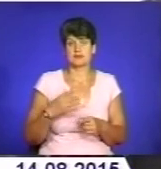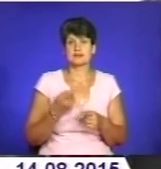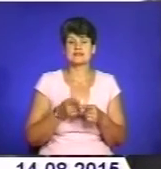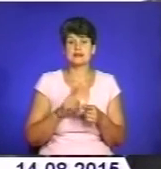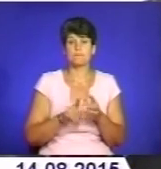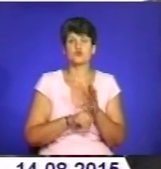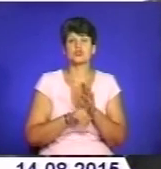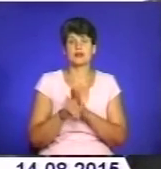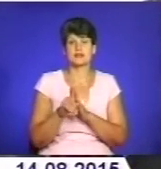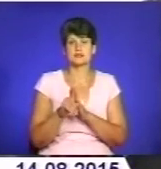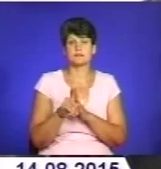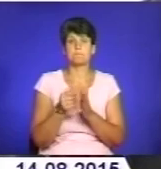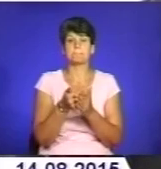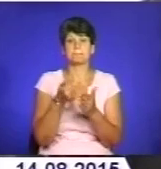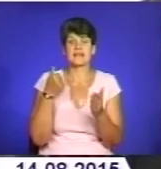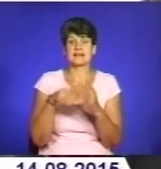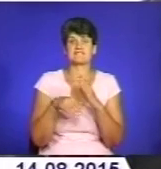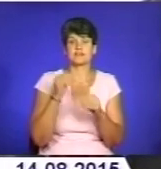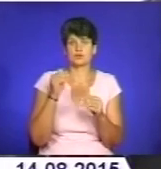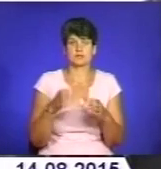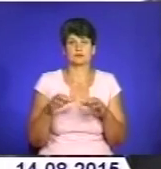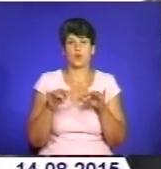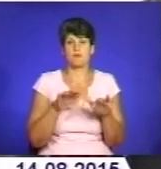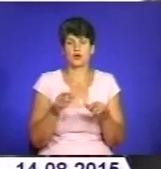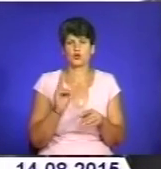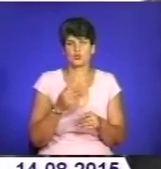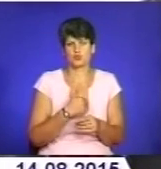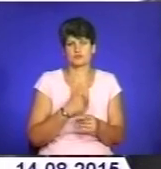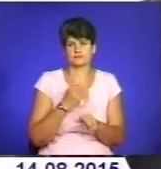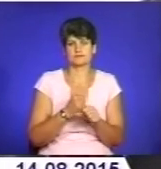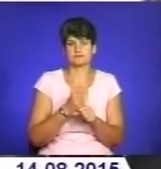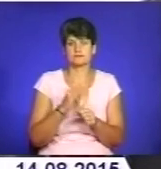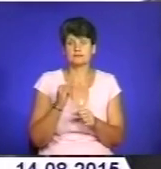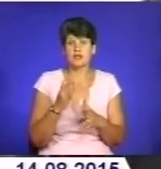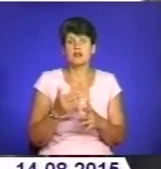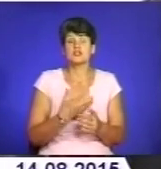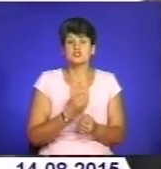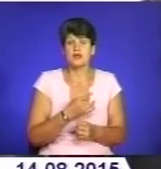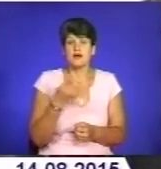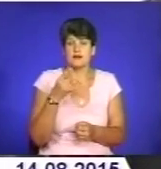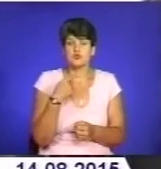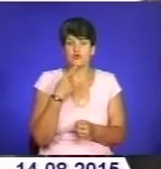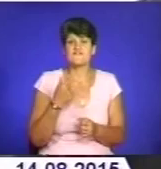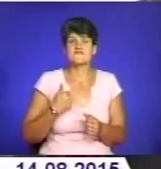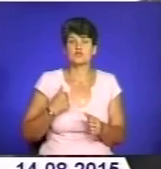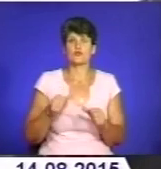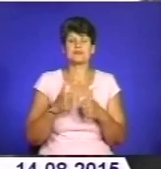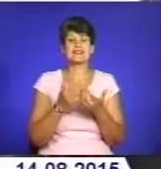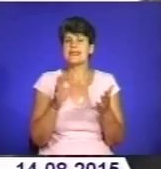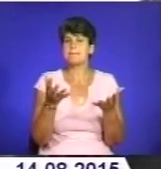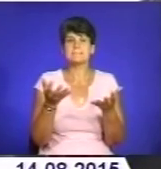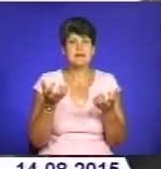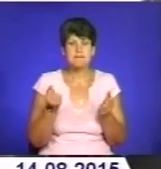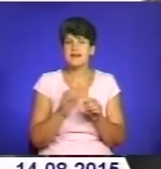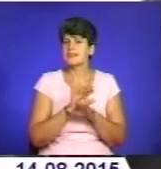почалась предвиборча кампанія, і хтось на цьому хоче відіграти. Ще раз наголошую, що військовий комісаріат не приймає і не